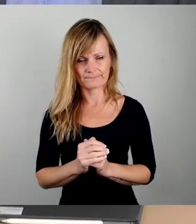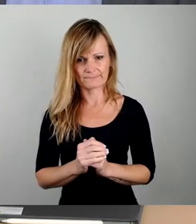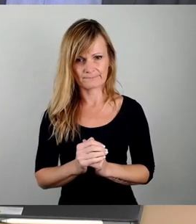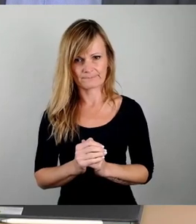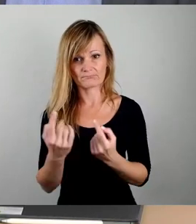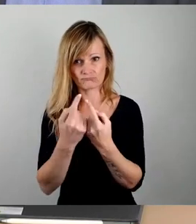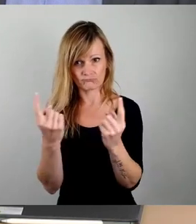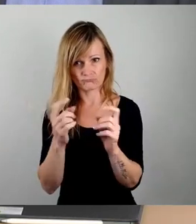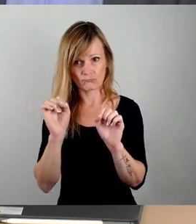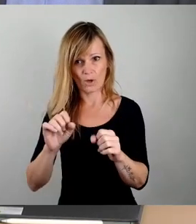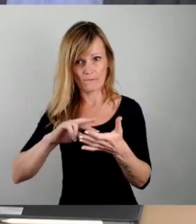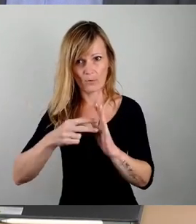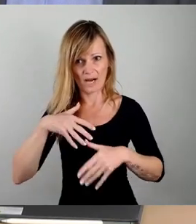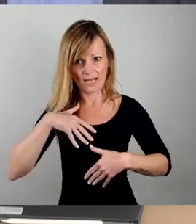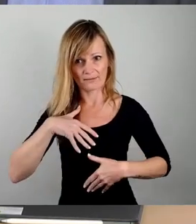vorbereiten können.